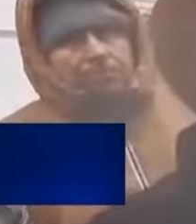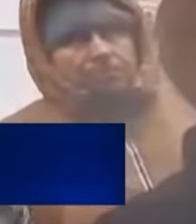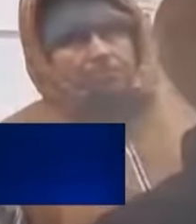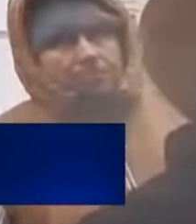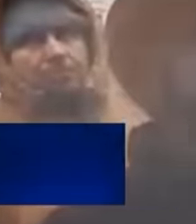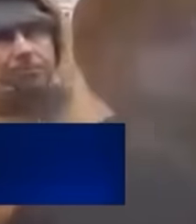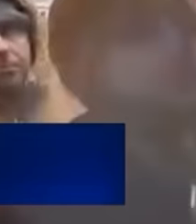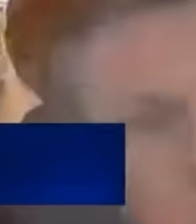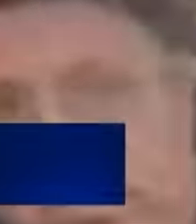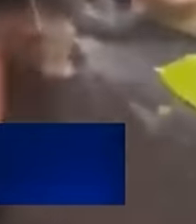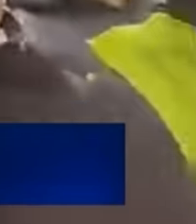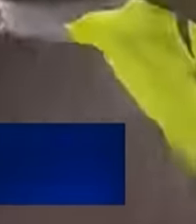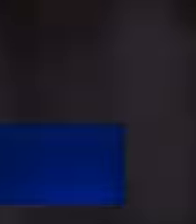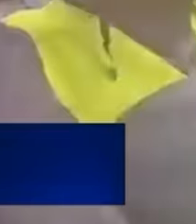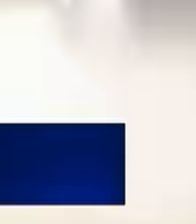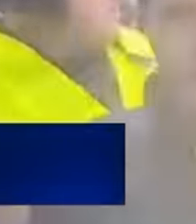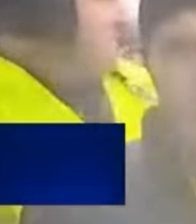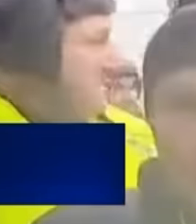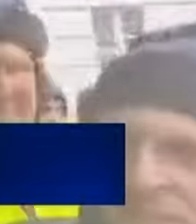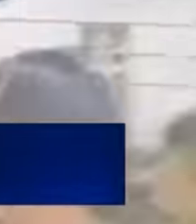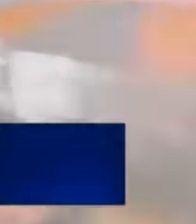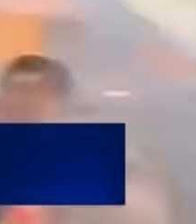zaprasza wszystkich do środka! Idziemy!